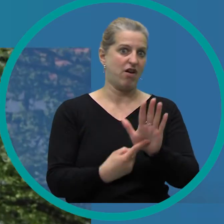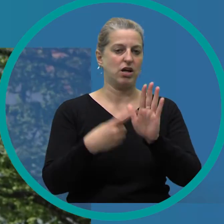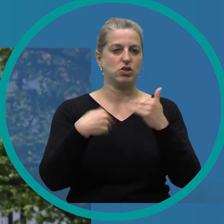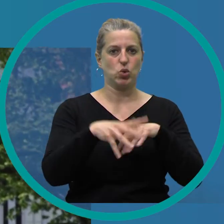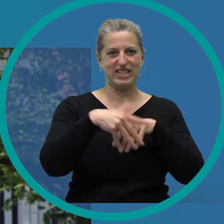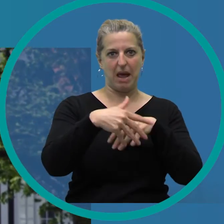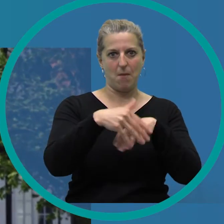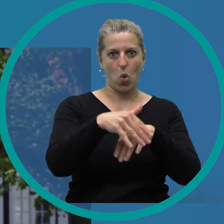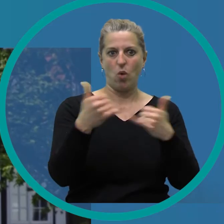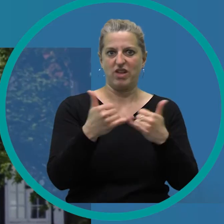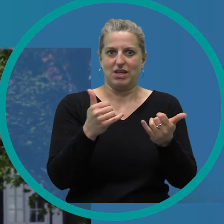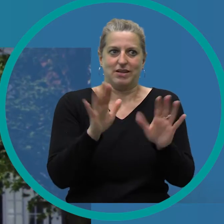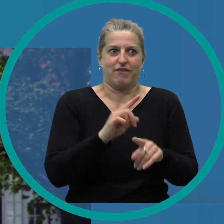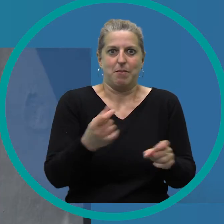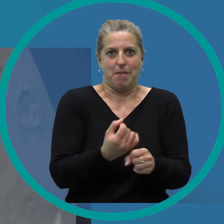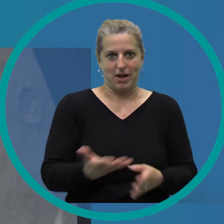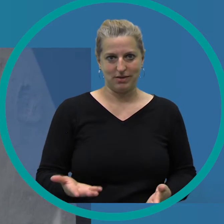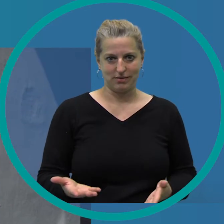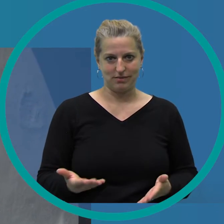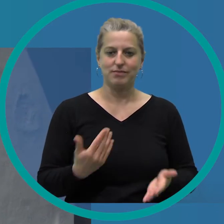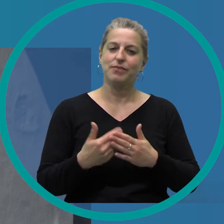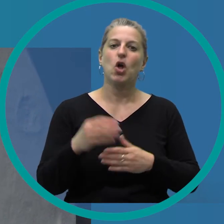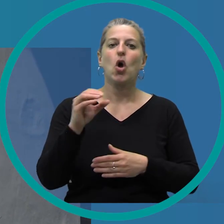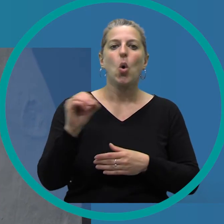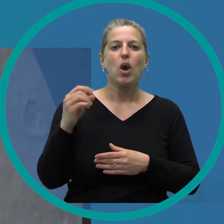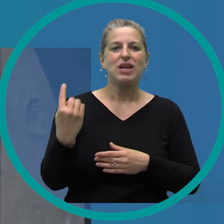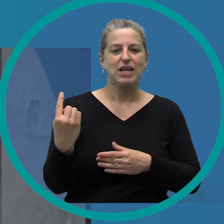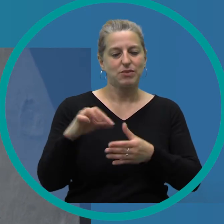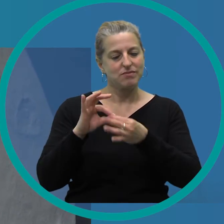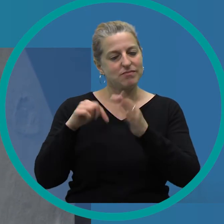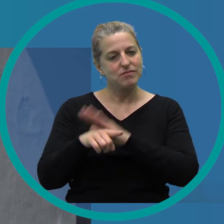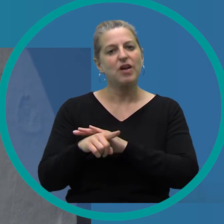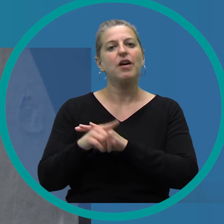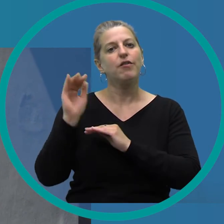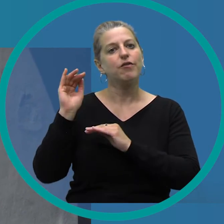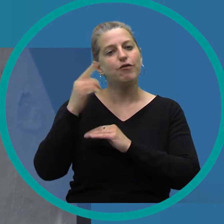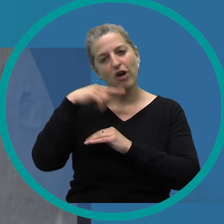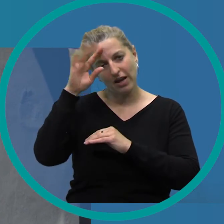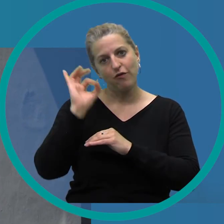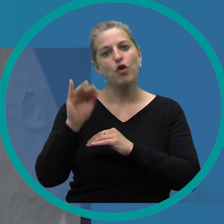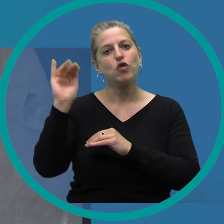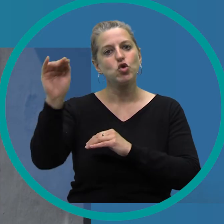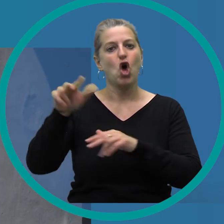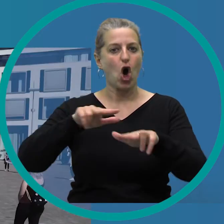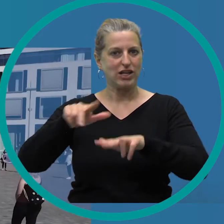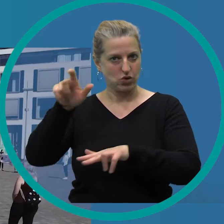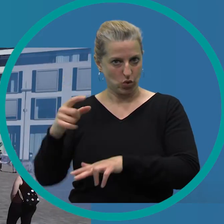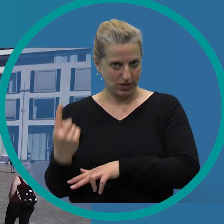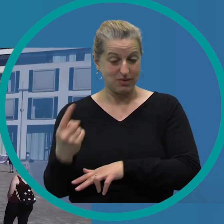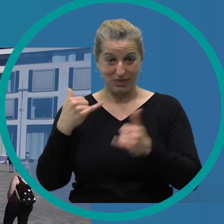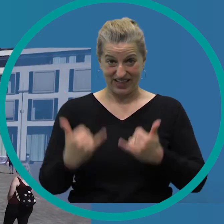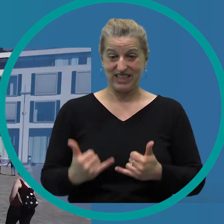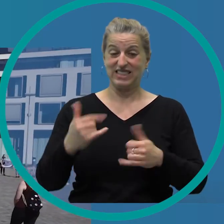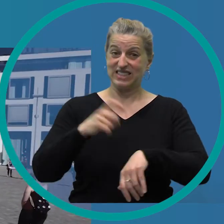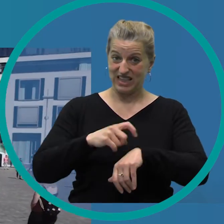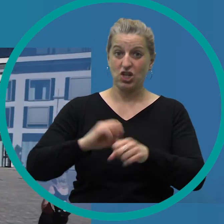zum Beispiel durch Demonstrationen aufmerksam zu machen. Ole Proschitzki ist einer der Organisatoren von Fridays-for-Future und erklärt, warum es gerade in Zeiten